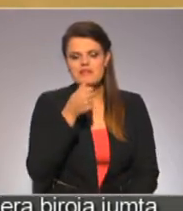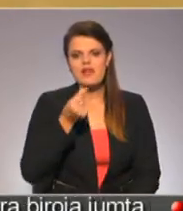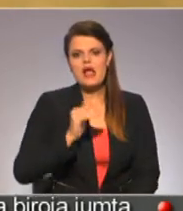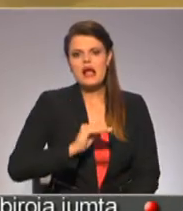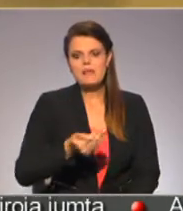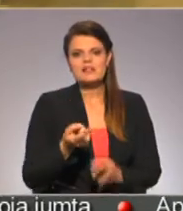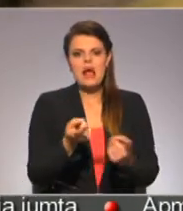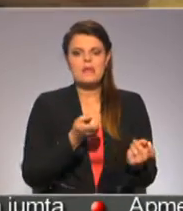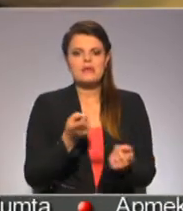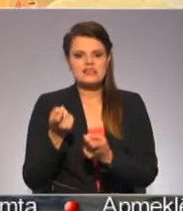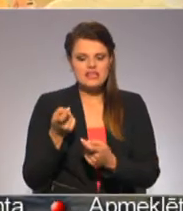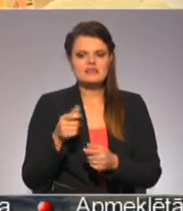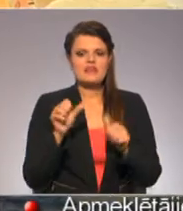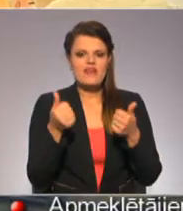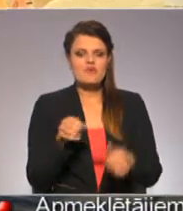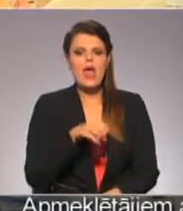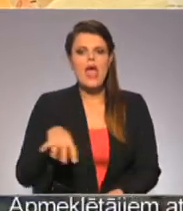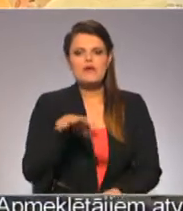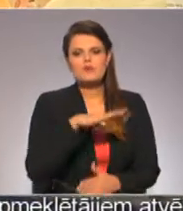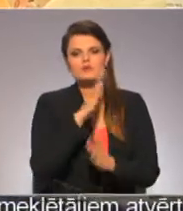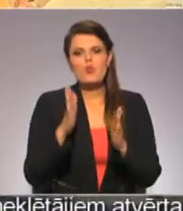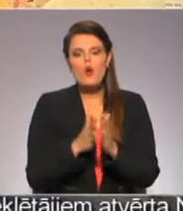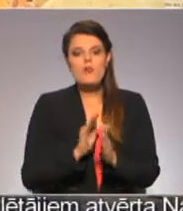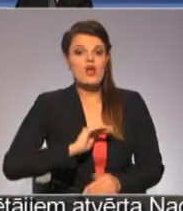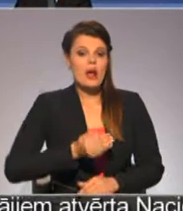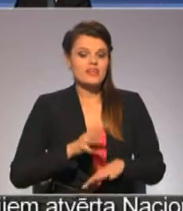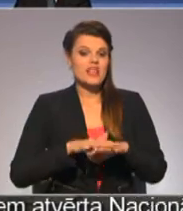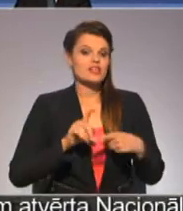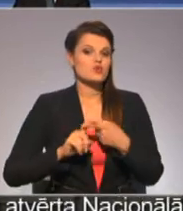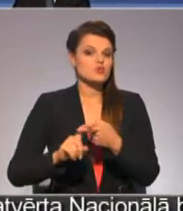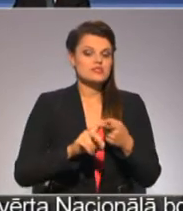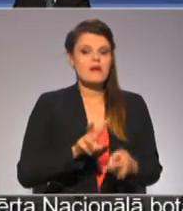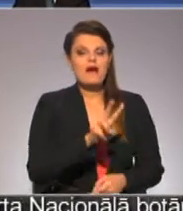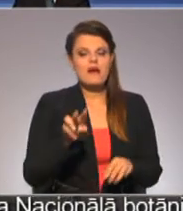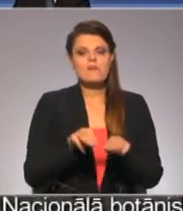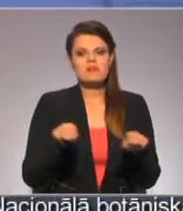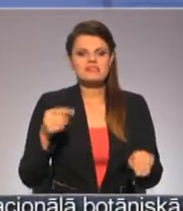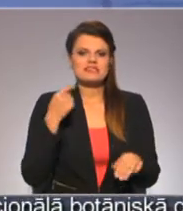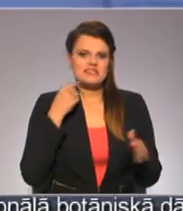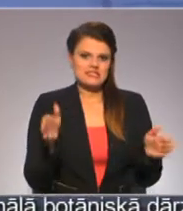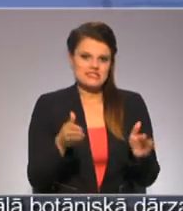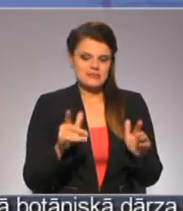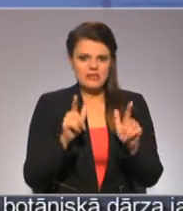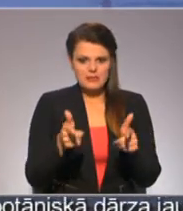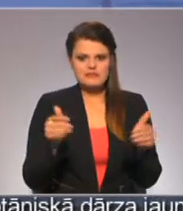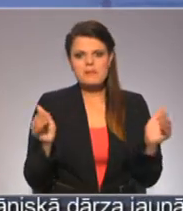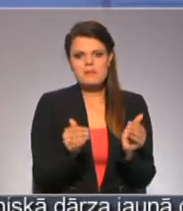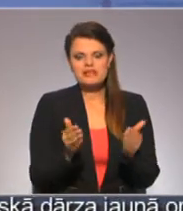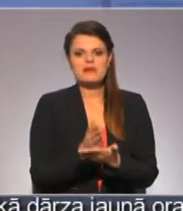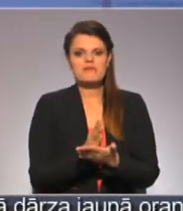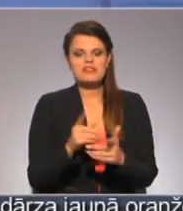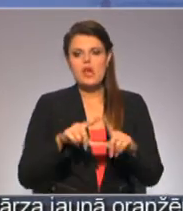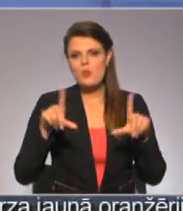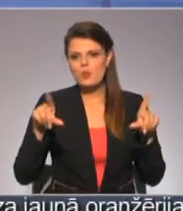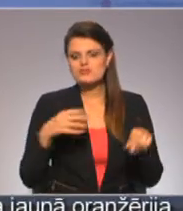veidojot Eiropiešiem kopēju kapitāla tirgus savienību, kam ministri Rīgas sanāksmē piekrita. Maziem un vidējiem uzņēmumiem